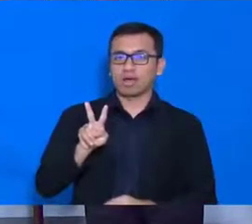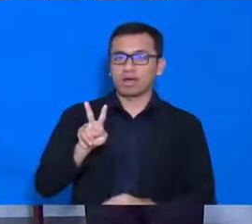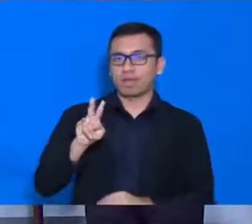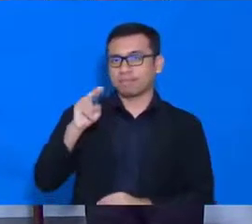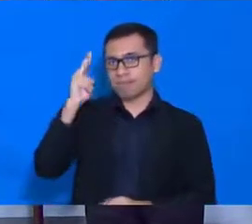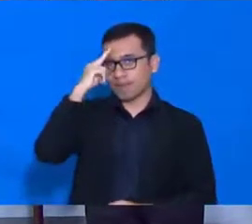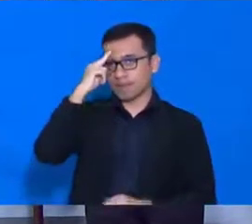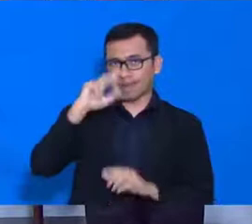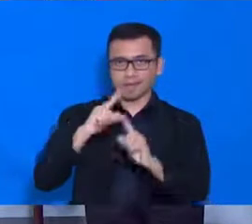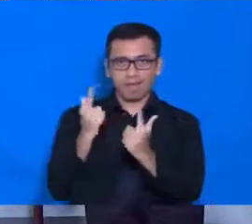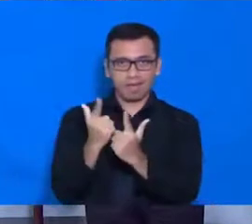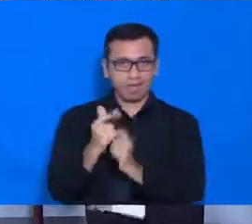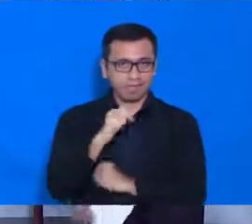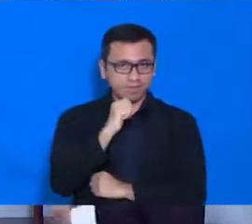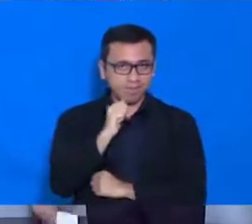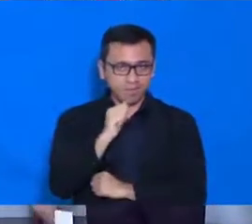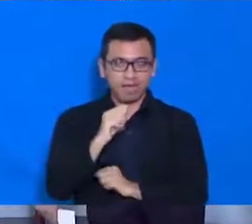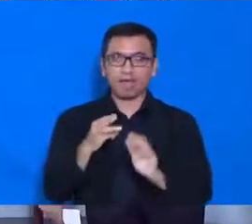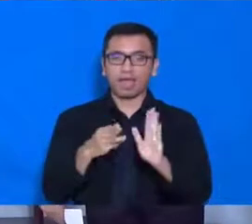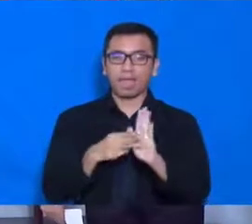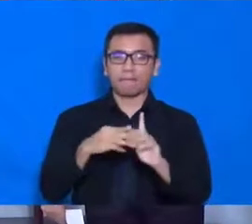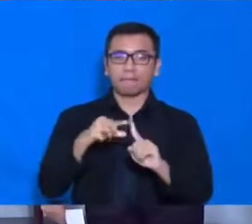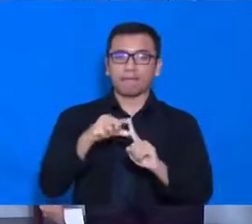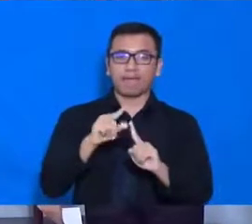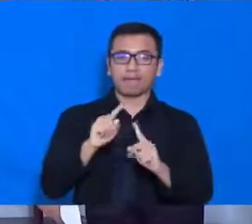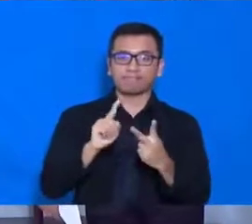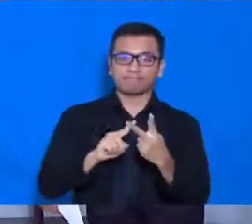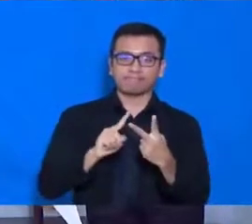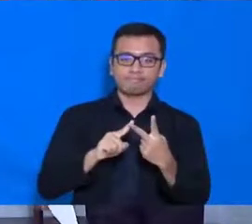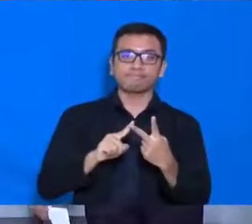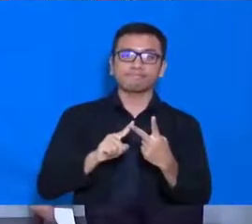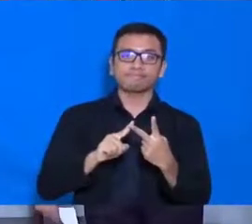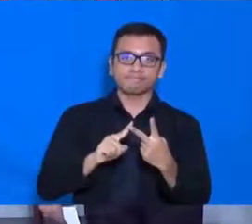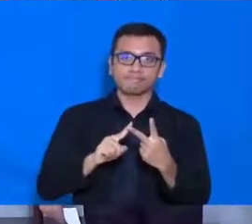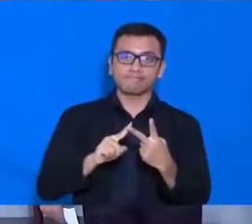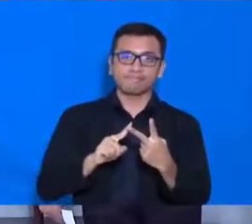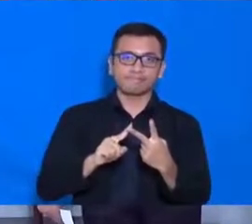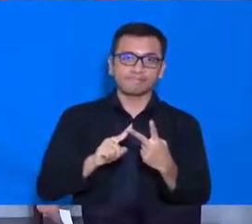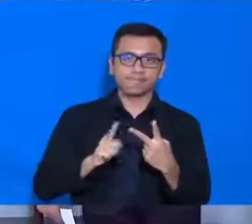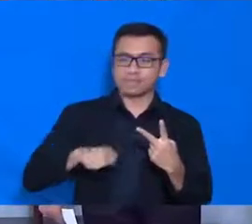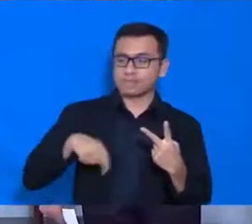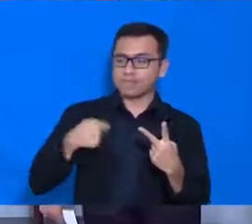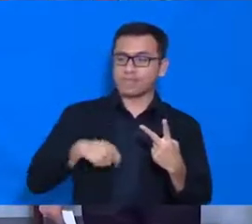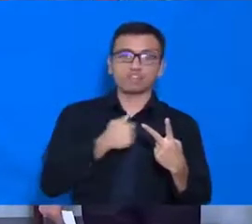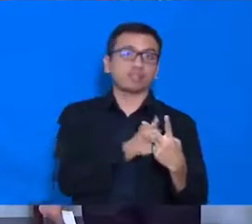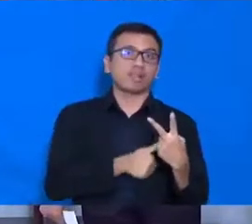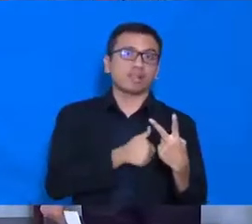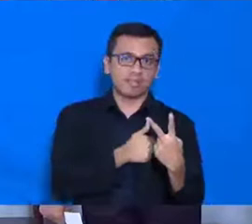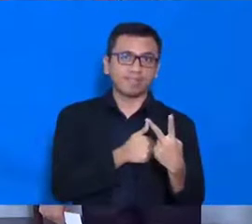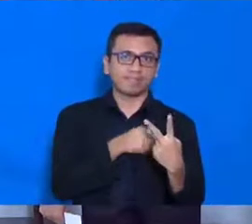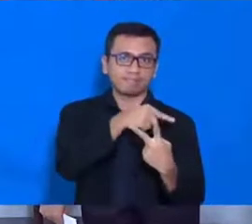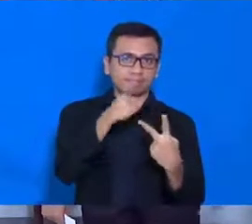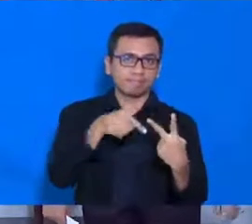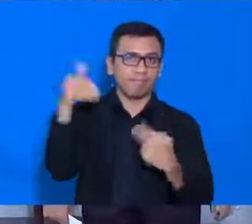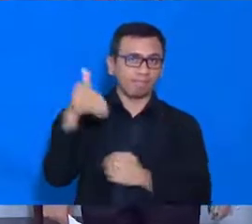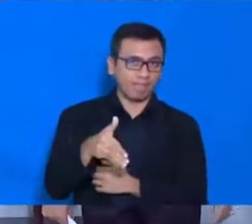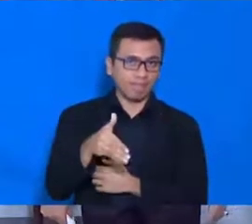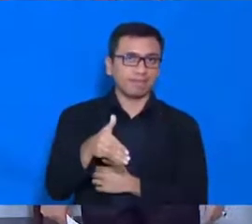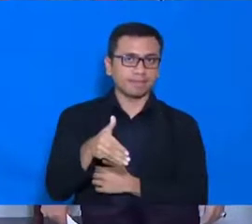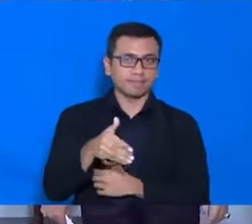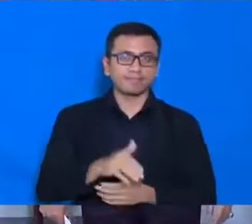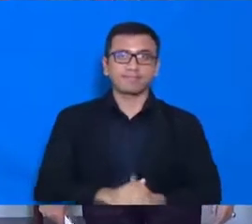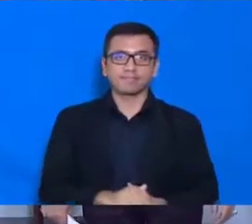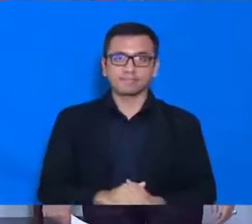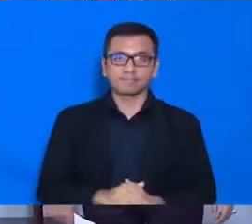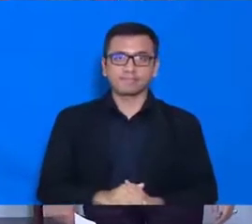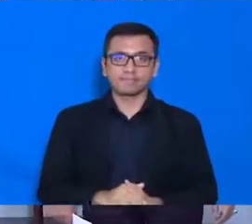pertama dari MPR, yang kedua dari Kementerian Sosial. Yang pertama dari